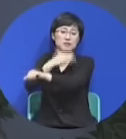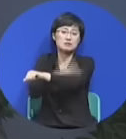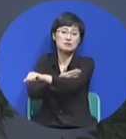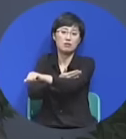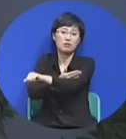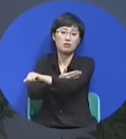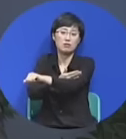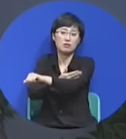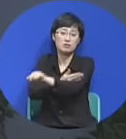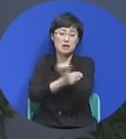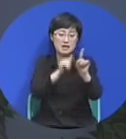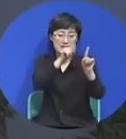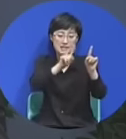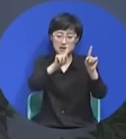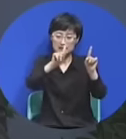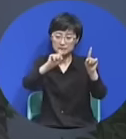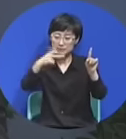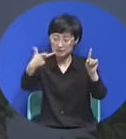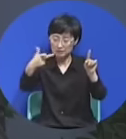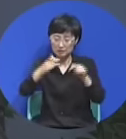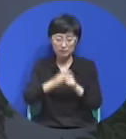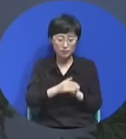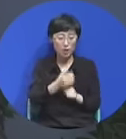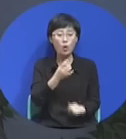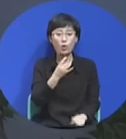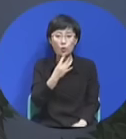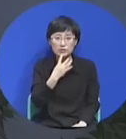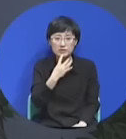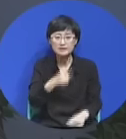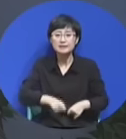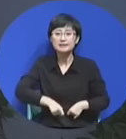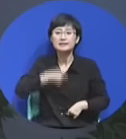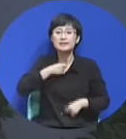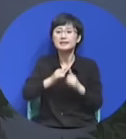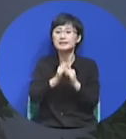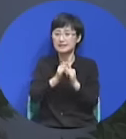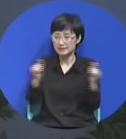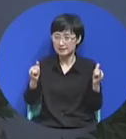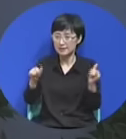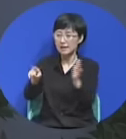그러면서 17절에 오직 의인은 믿음으로 말미암아 살리라.